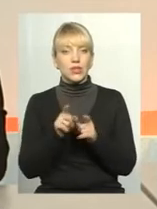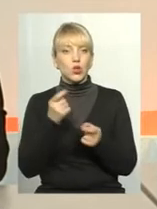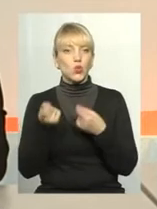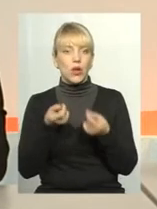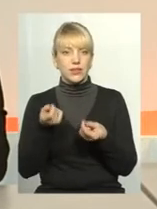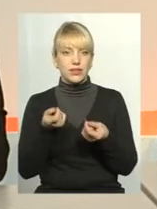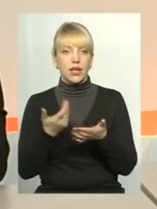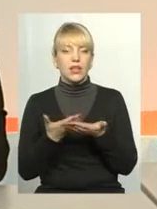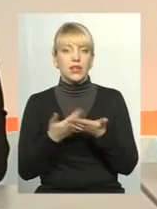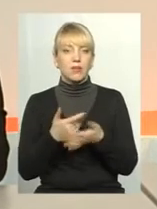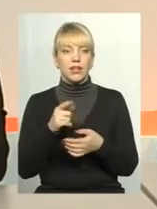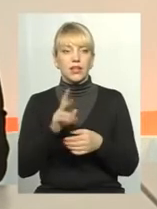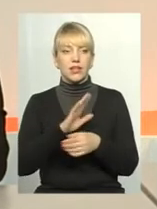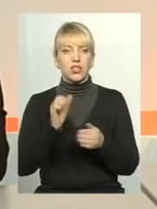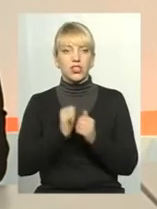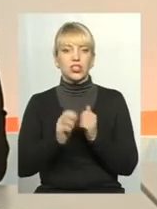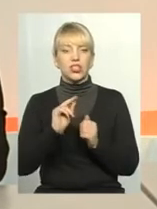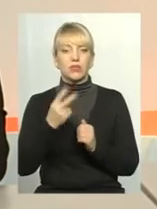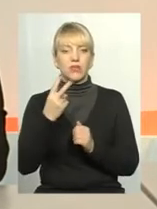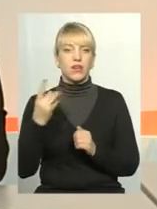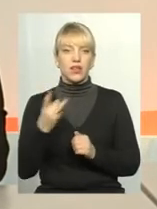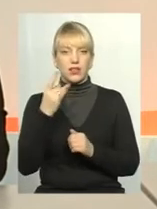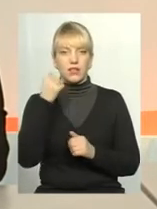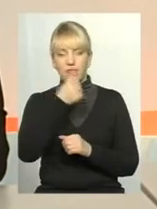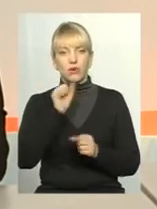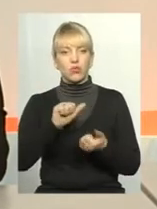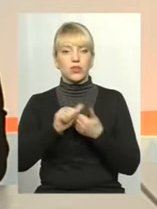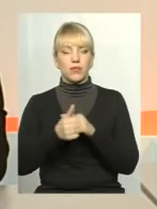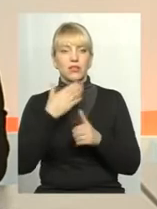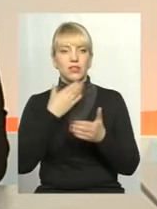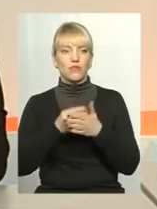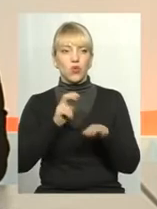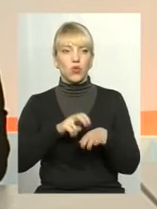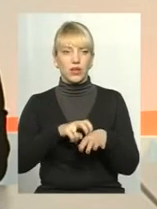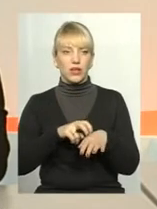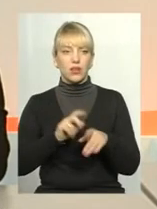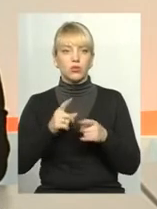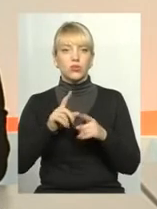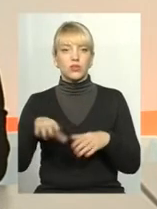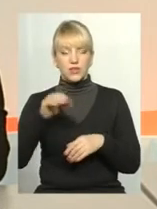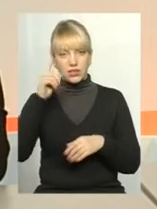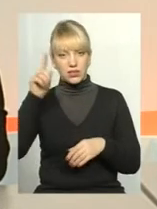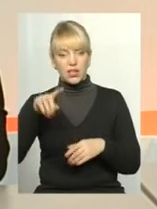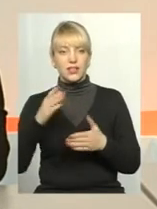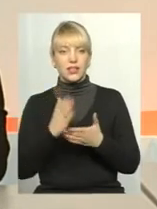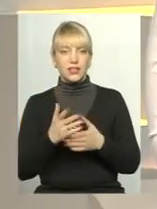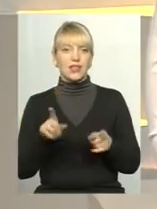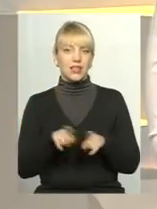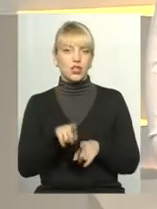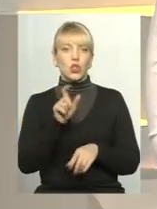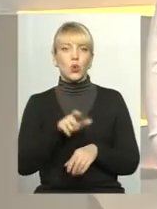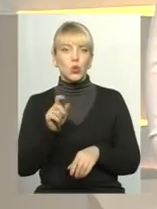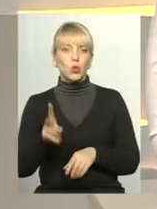частіше, наприклад, ніж два рази на рік можна міняти свого лікаря. Ми всі знаємо, є певна група пацієнтів,